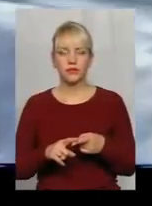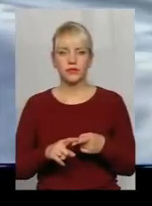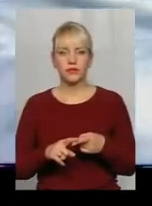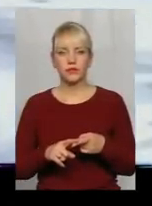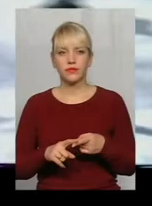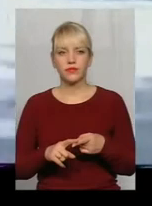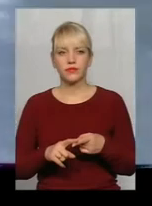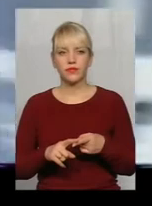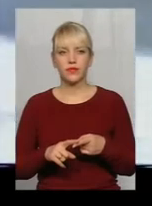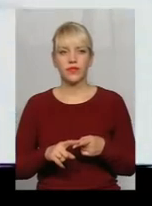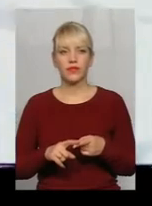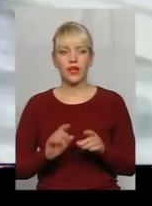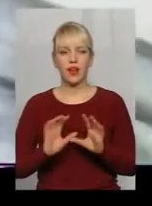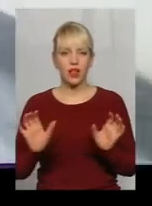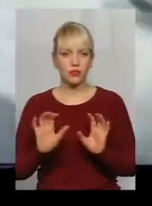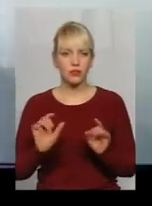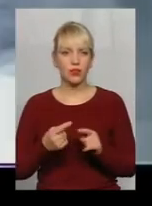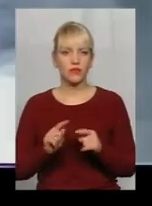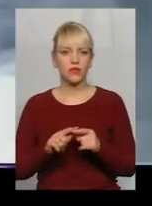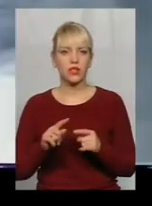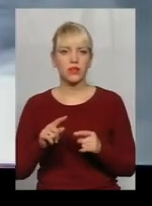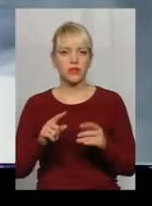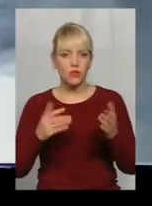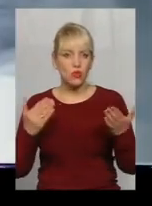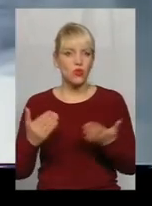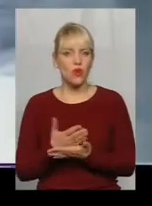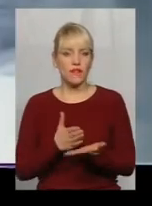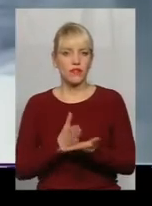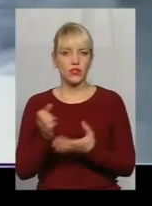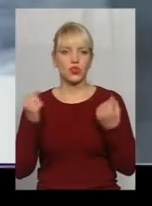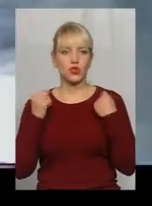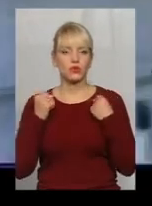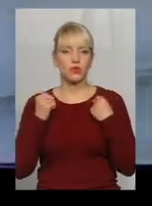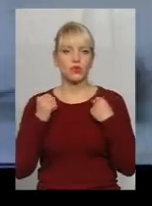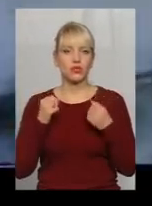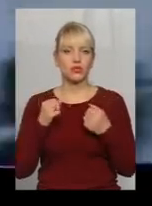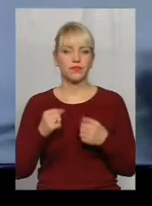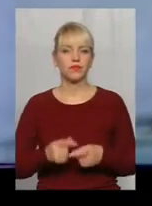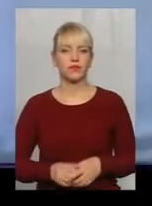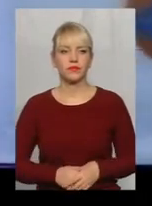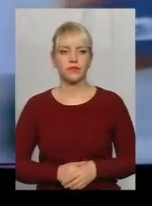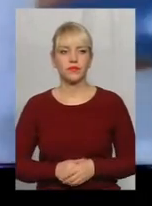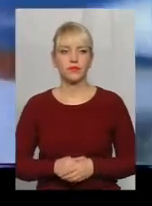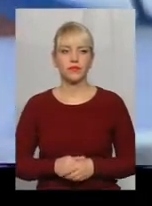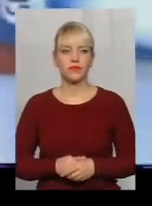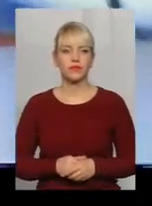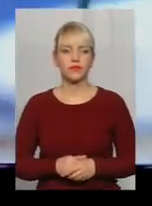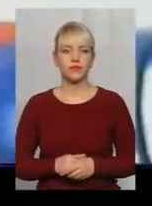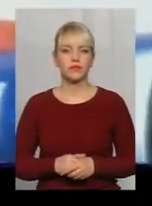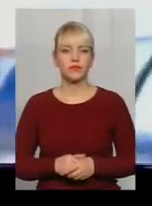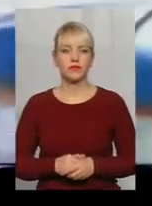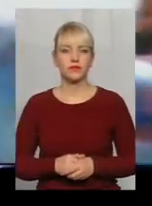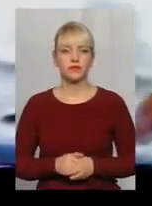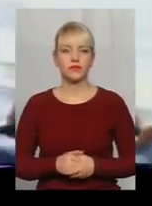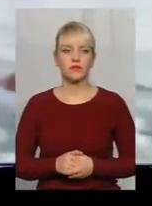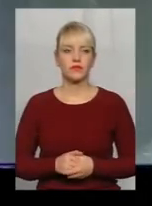фаспинтон, гандбол, і ось вони стали піонерами создання нового біта спорту в країні. Десь якось дуже удивична посадка